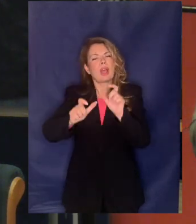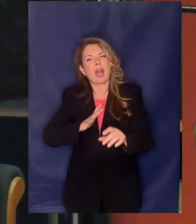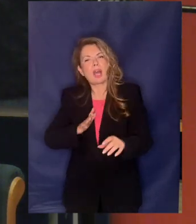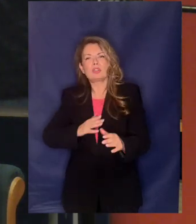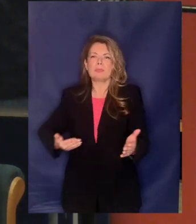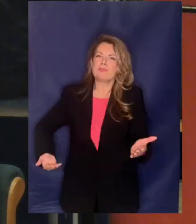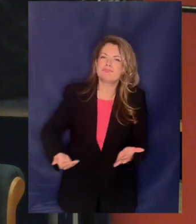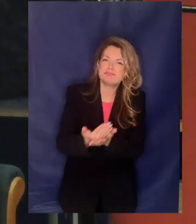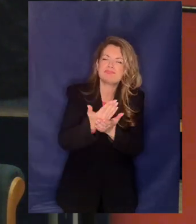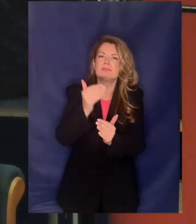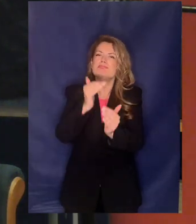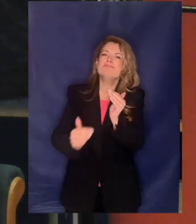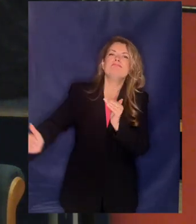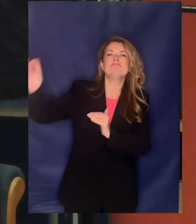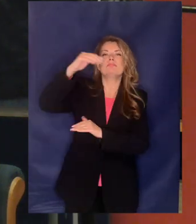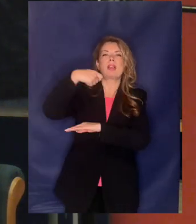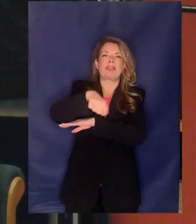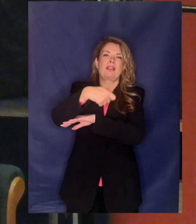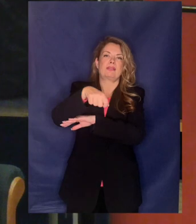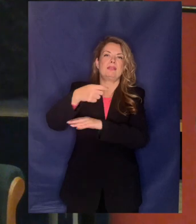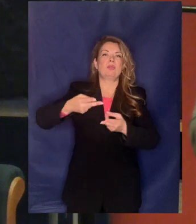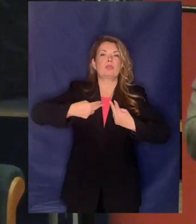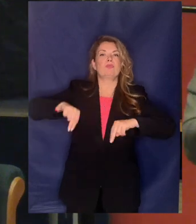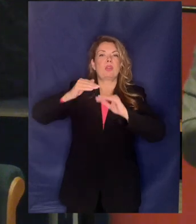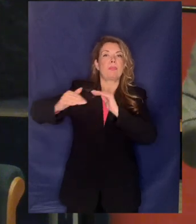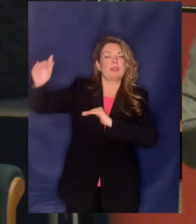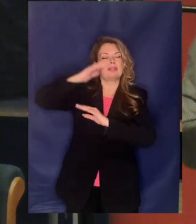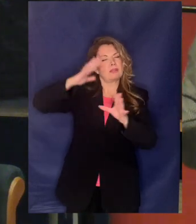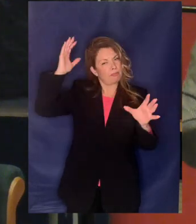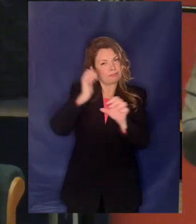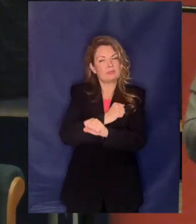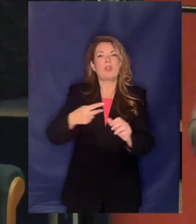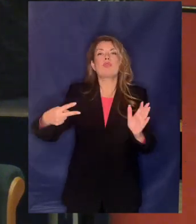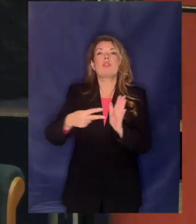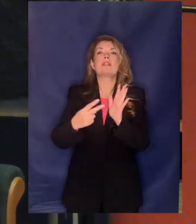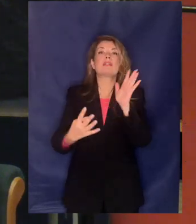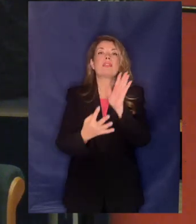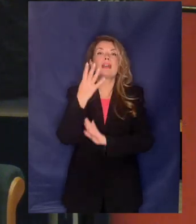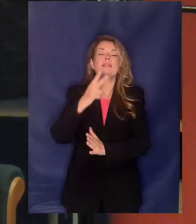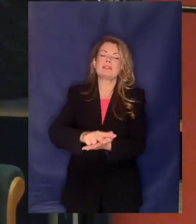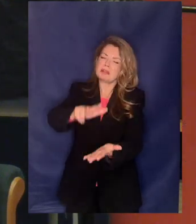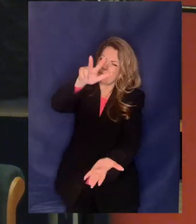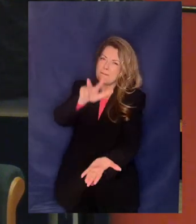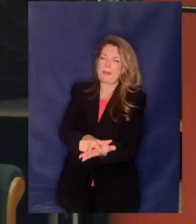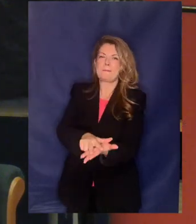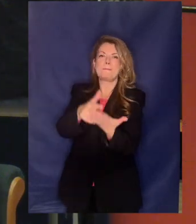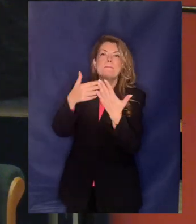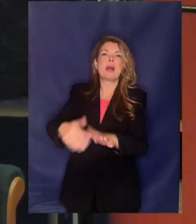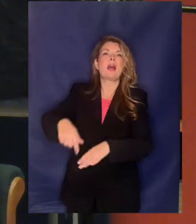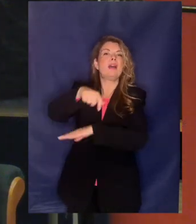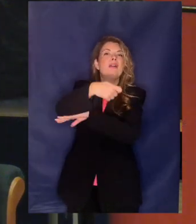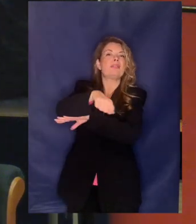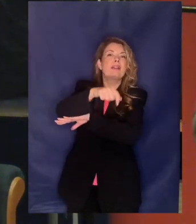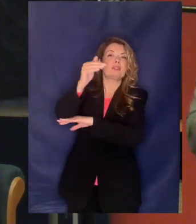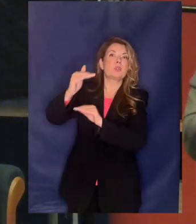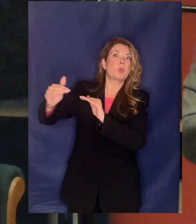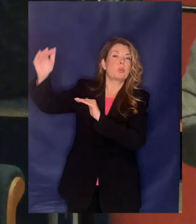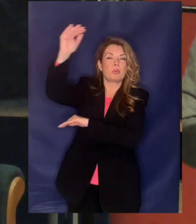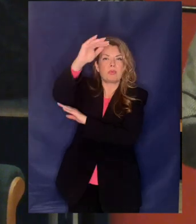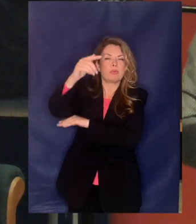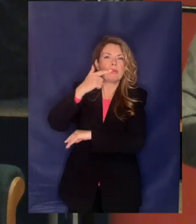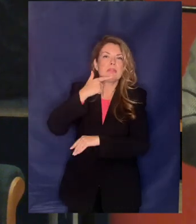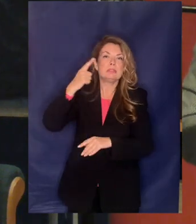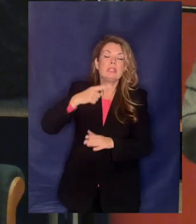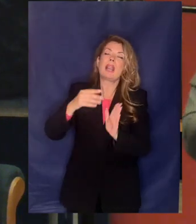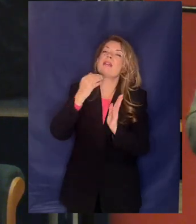Συμβούλιο της Επικρατείας και καταφέρνουμε και το 2014 βγαίνει μια απόφαση που λέει ότι σύμφωνα και